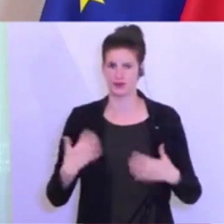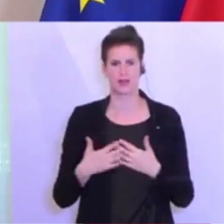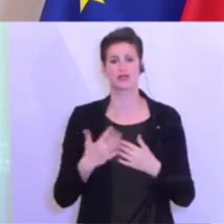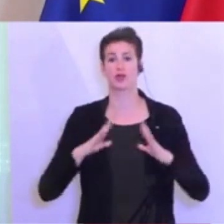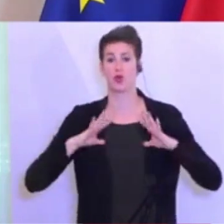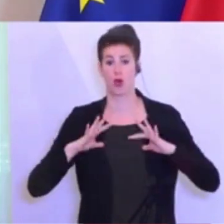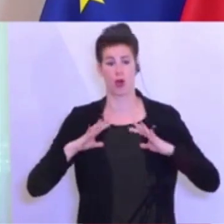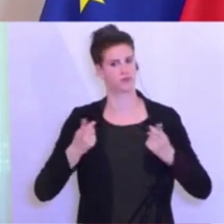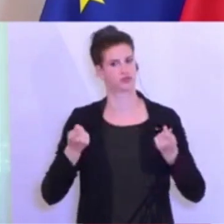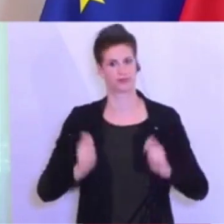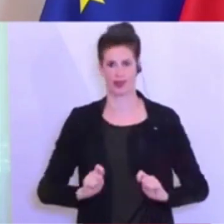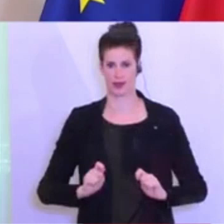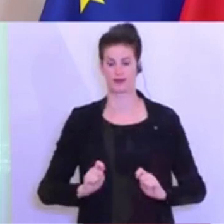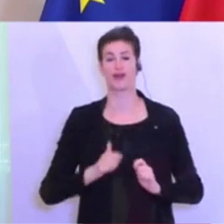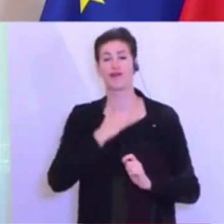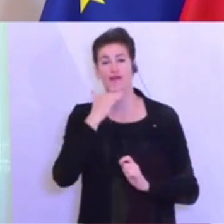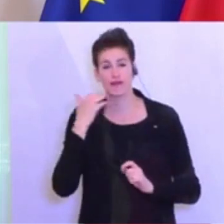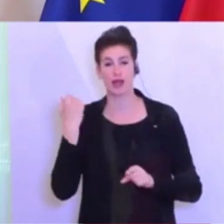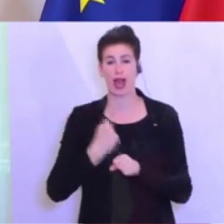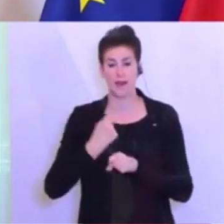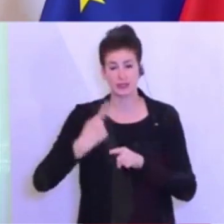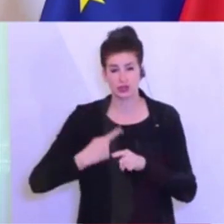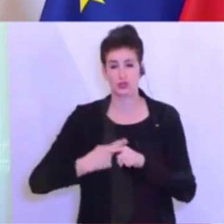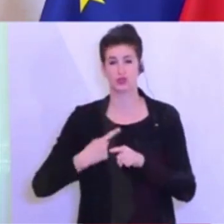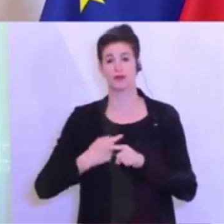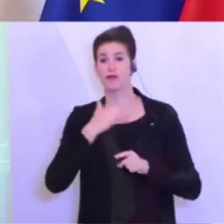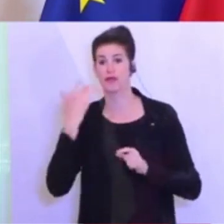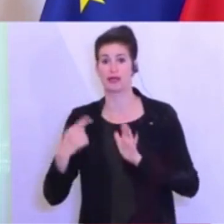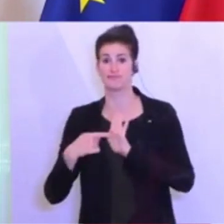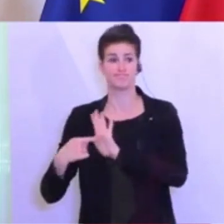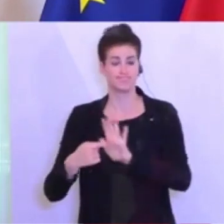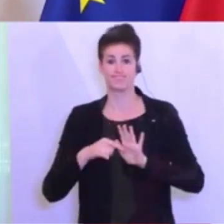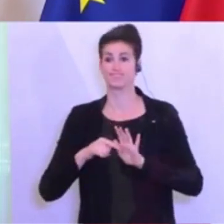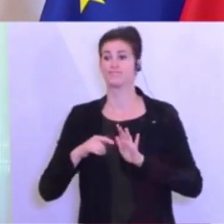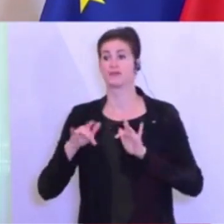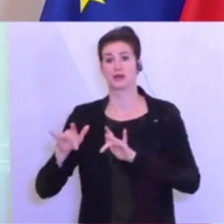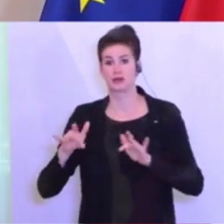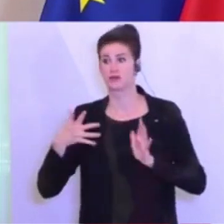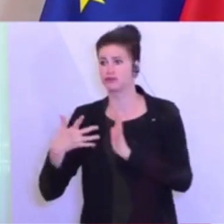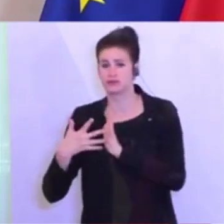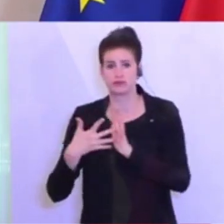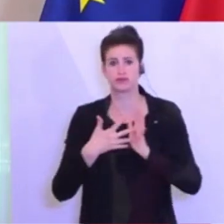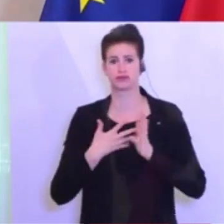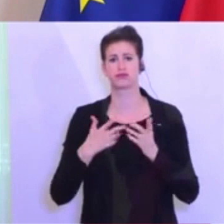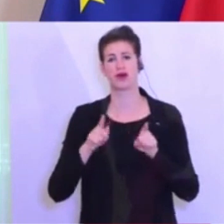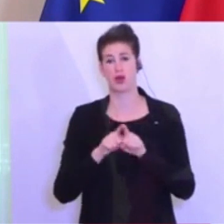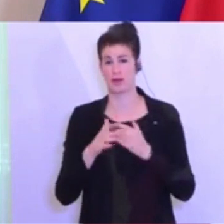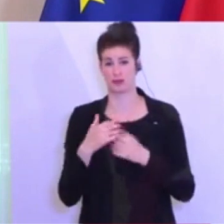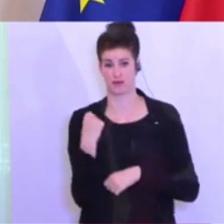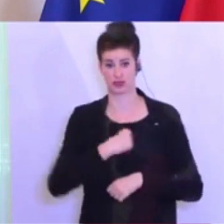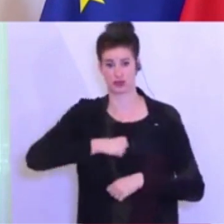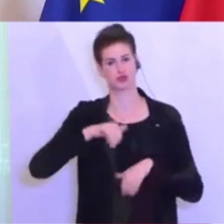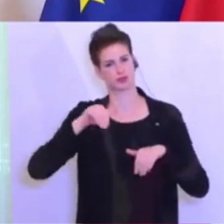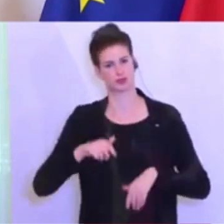Urlaubssperre, vielen Dienststunden, hohe Polizeipräsenz zeigen, einschreiten bei Verstößen, aber gleichzeitig auch, und das gilt